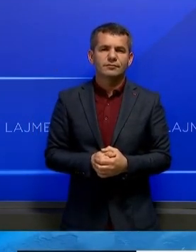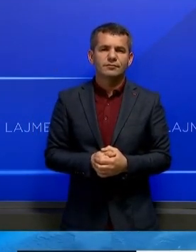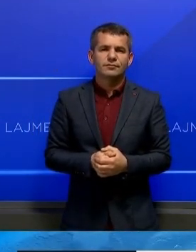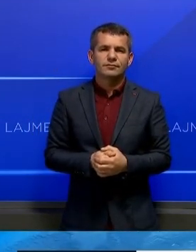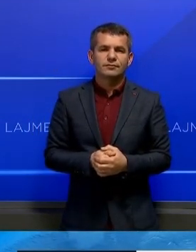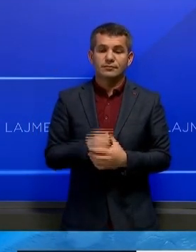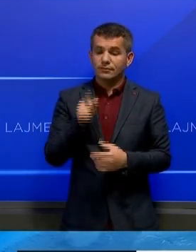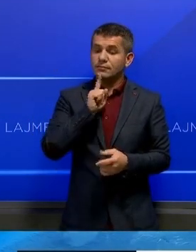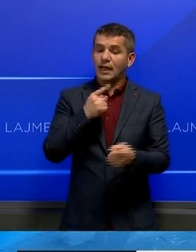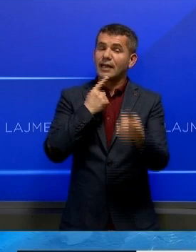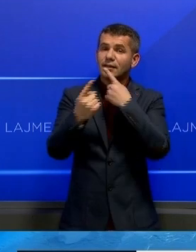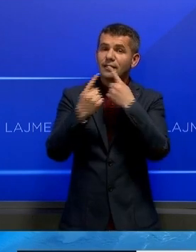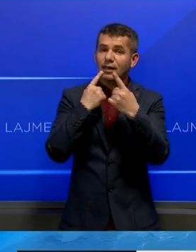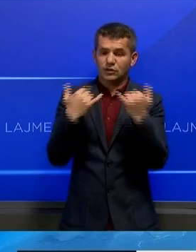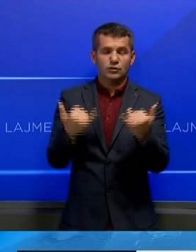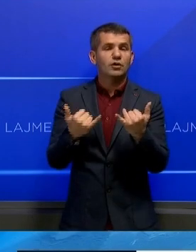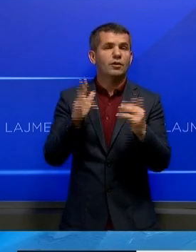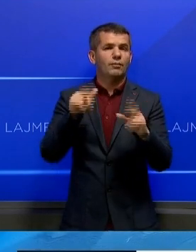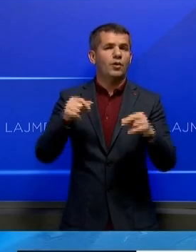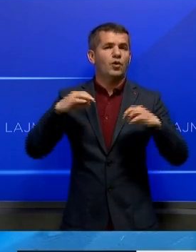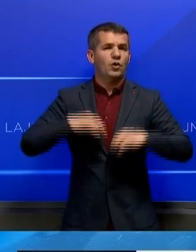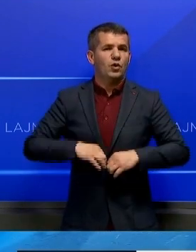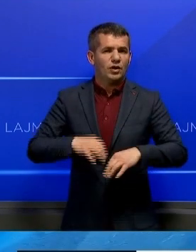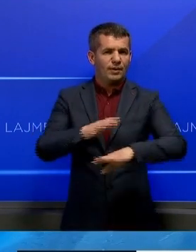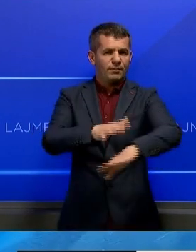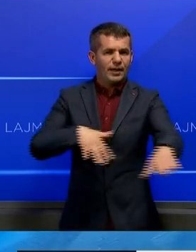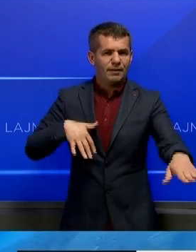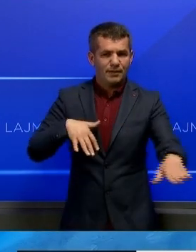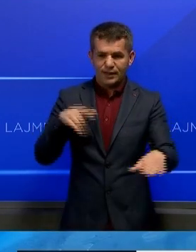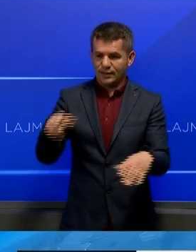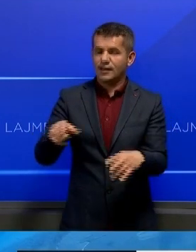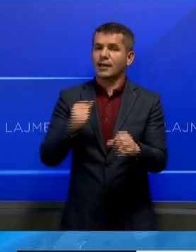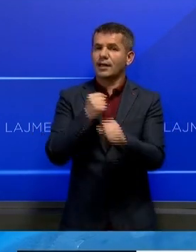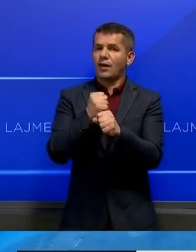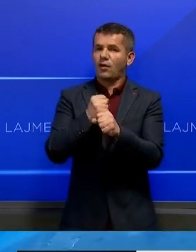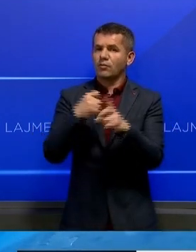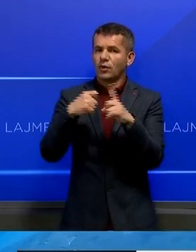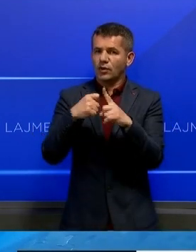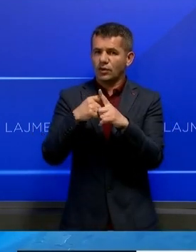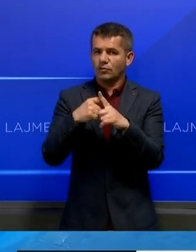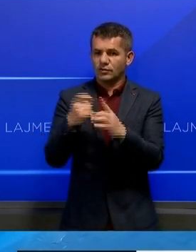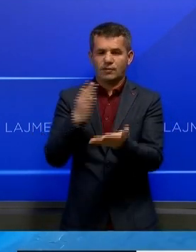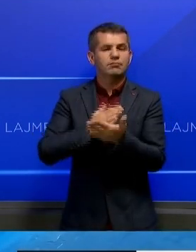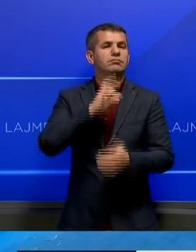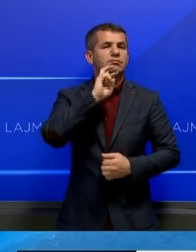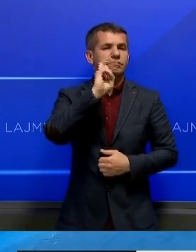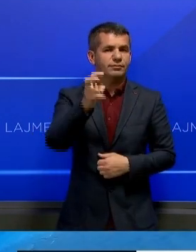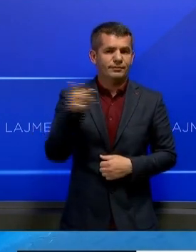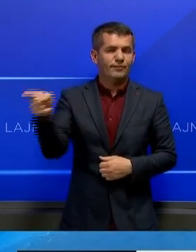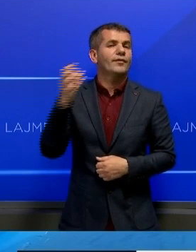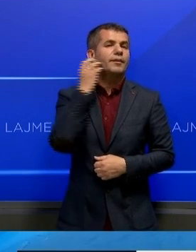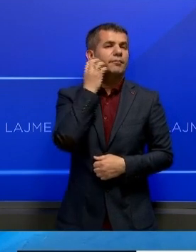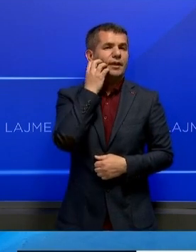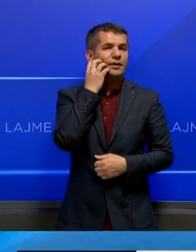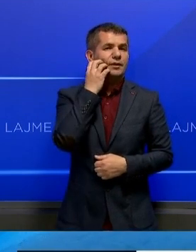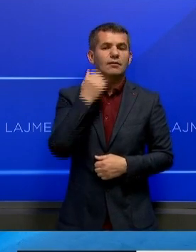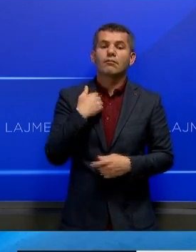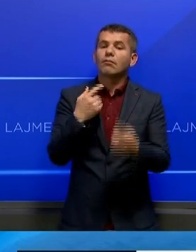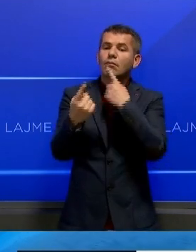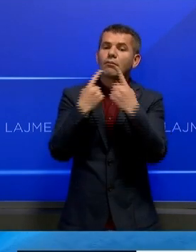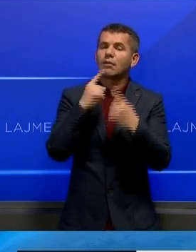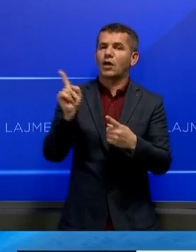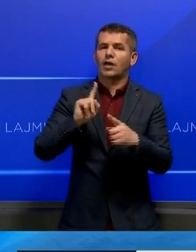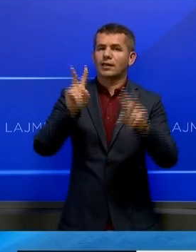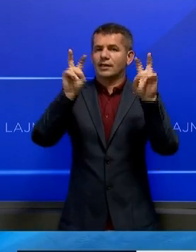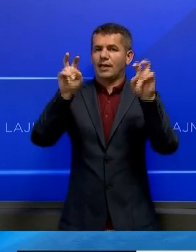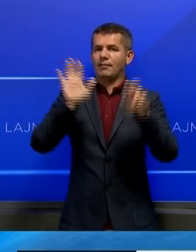Për dialogun, foli sot dhe dhe kryetari i kuvendit të Kosovës, Glauko Njufsa i cili deklaroj se në Bruxelles nuk do të diskutojnë